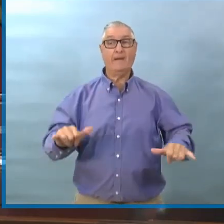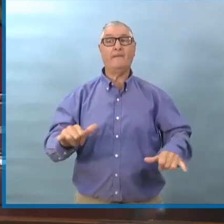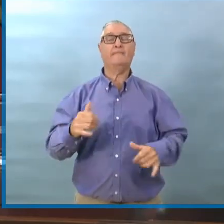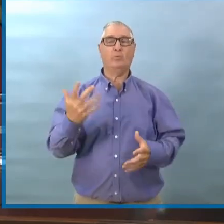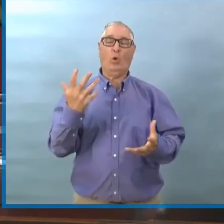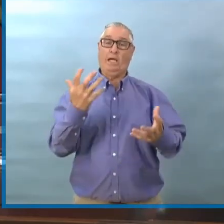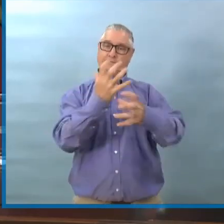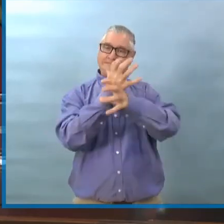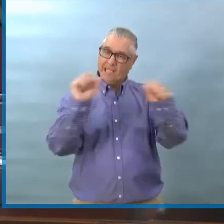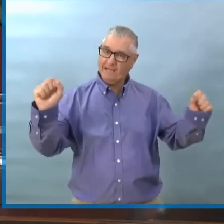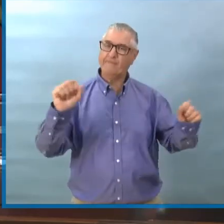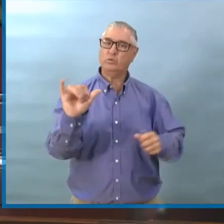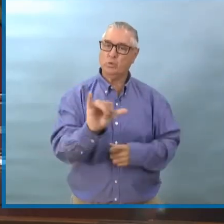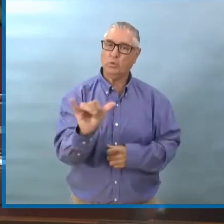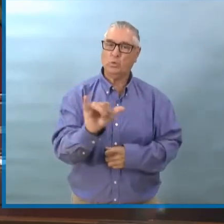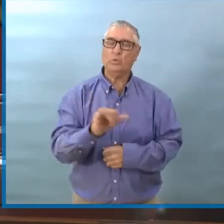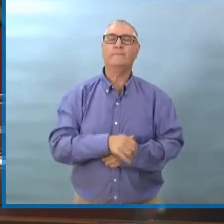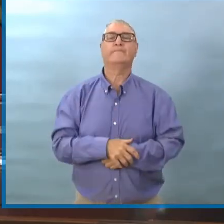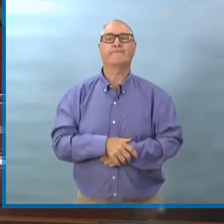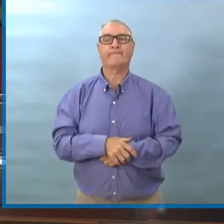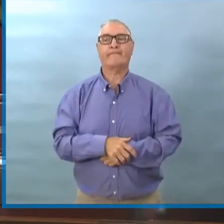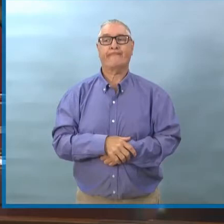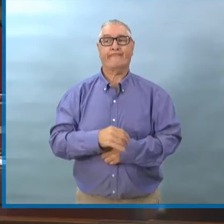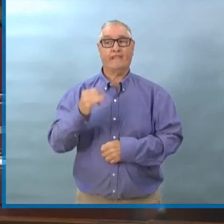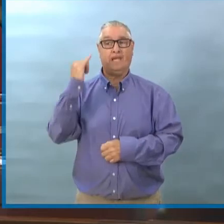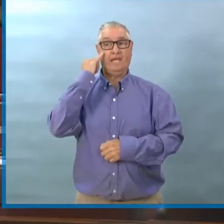la situation sécuritaire pour les clients.